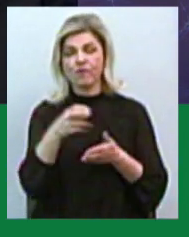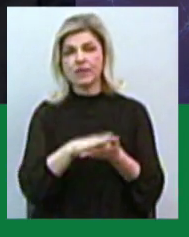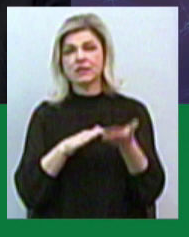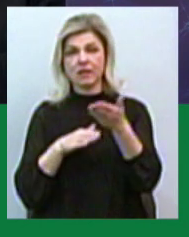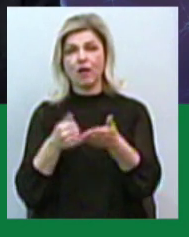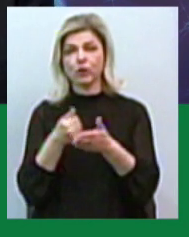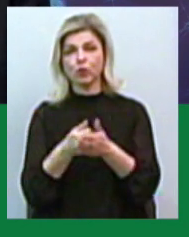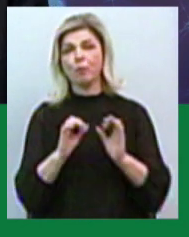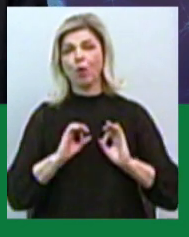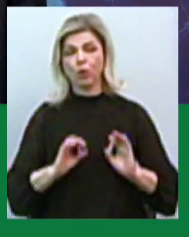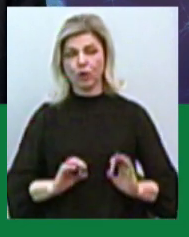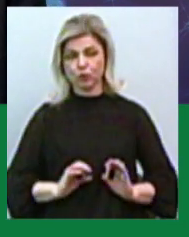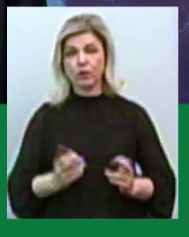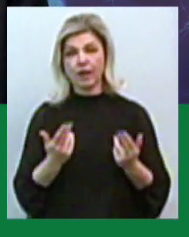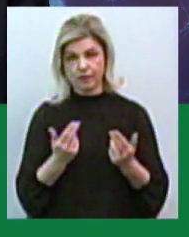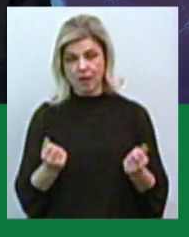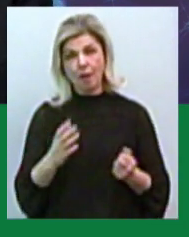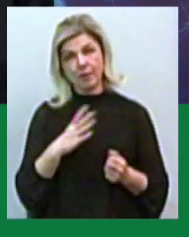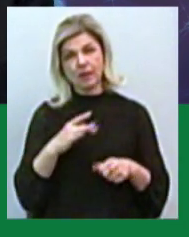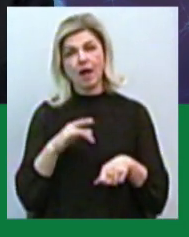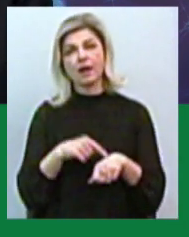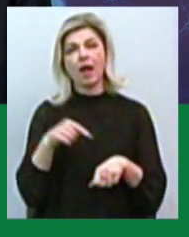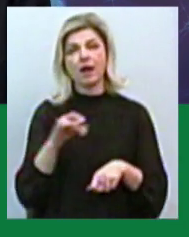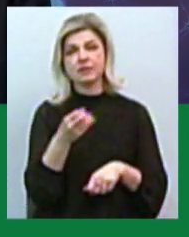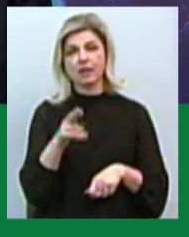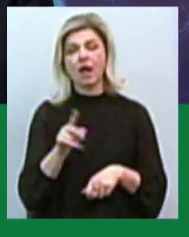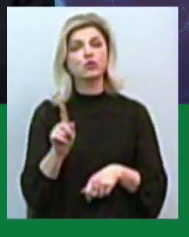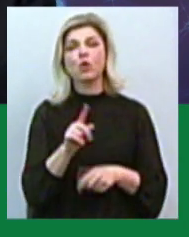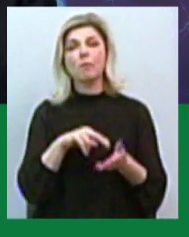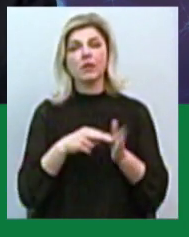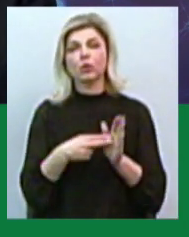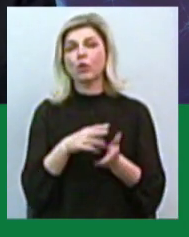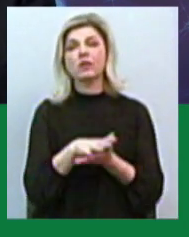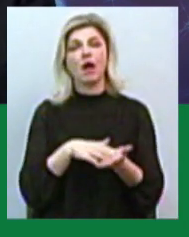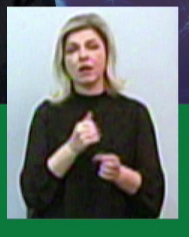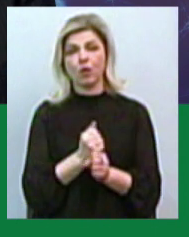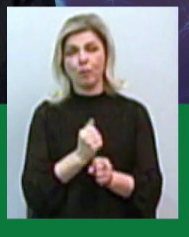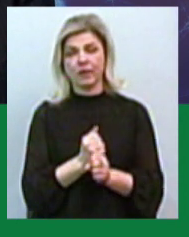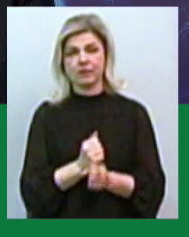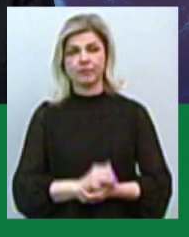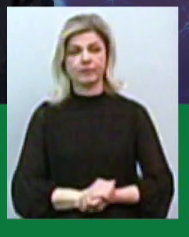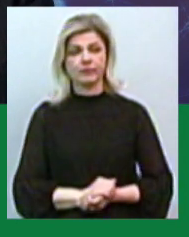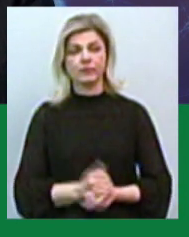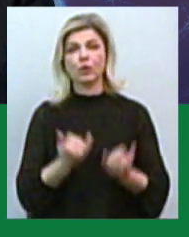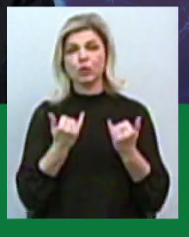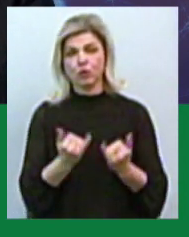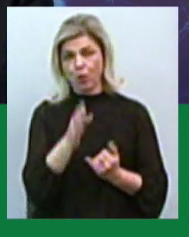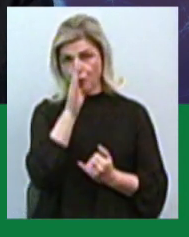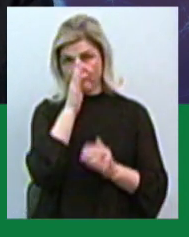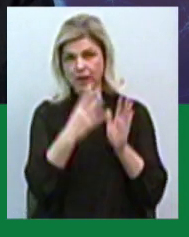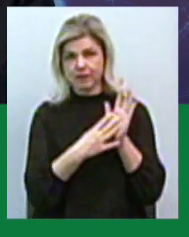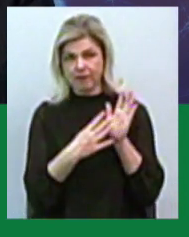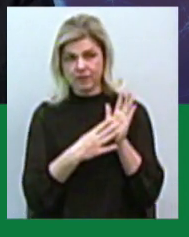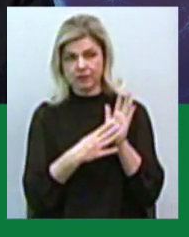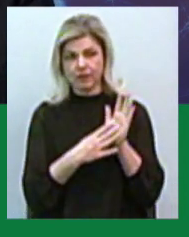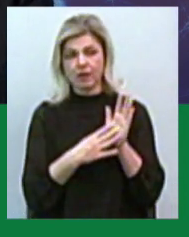прокуратури. Чи була реакція і що плануєте робити далі? Сьогодні ровно 9-й годині та